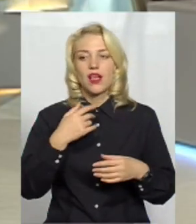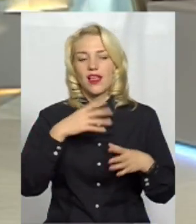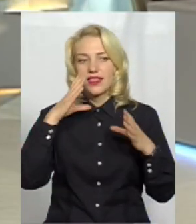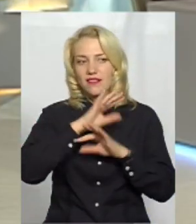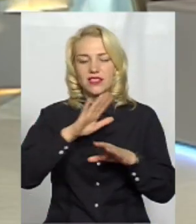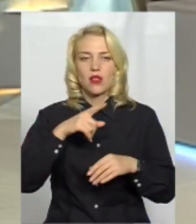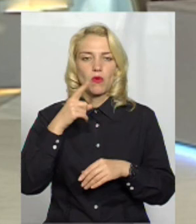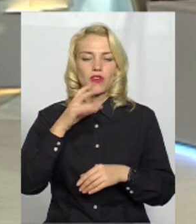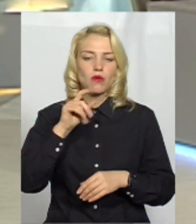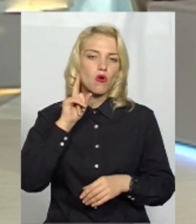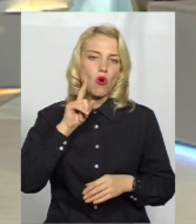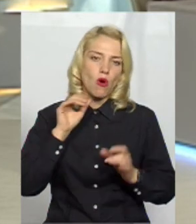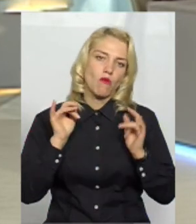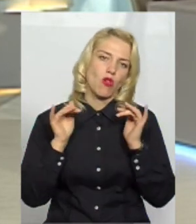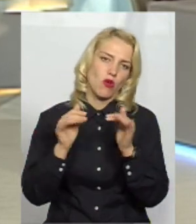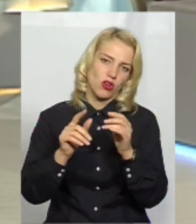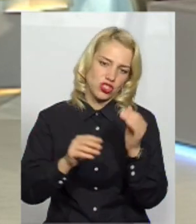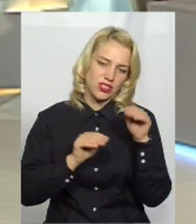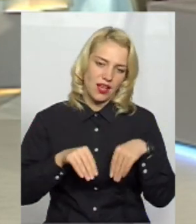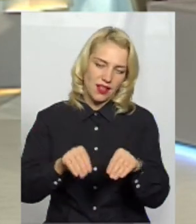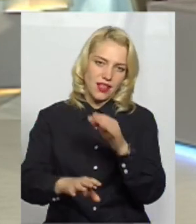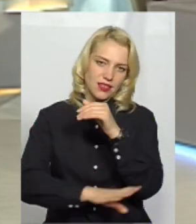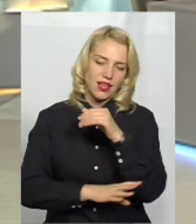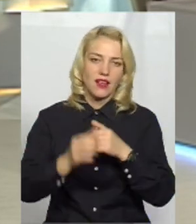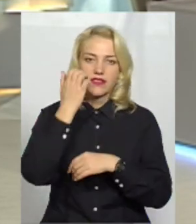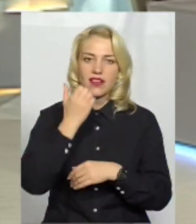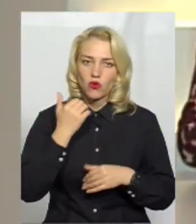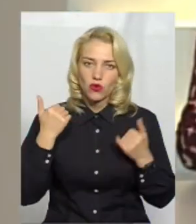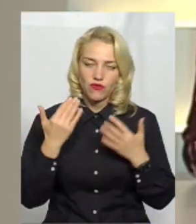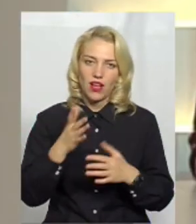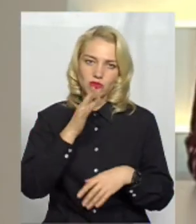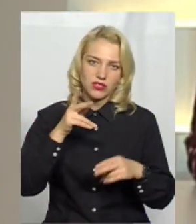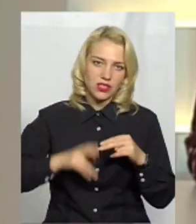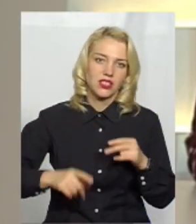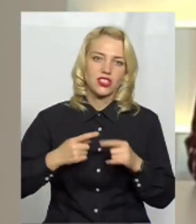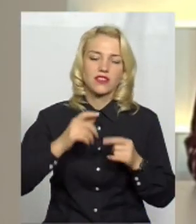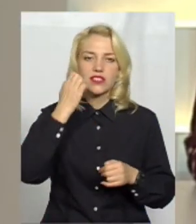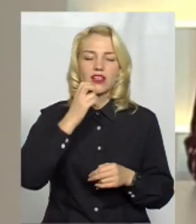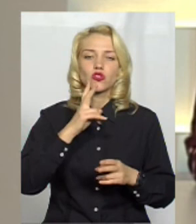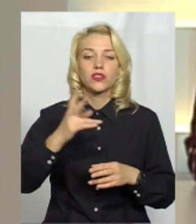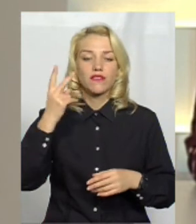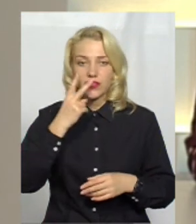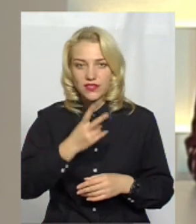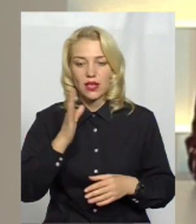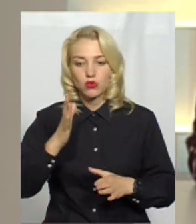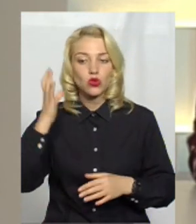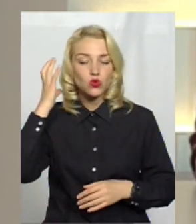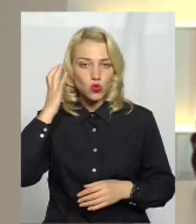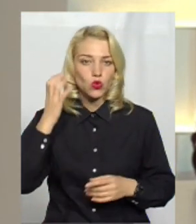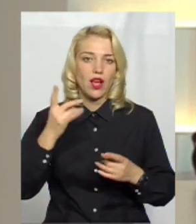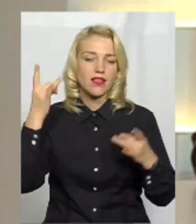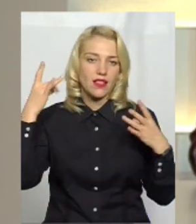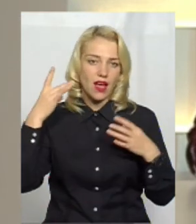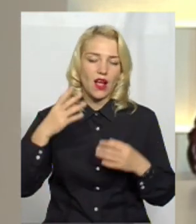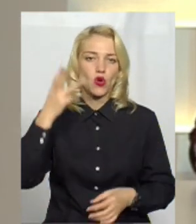омолодження. Вичерпали вже свій час. Я вам дякую, пані Інно. Дякую всім, хто дивився і буде нас слухати. Радіоверсію на